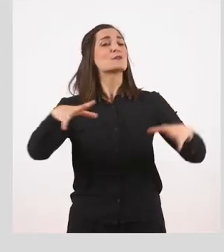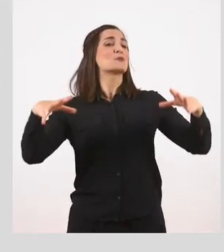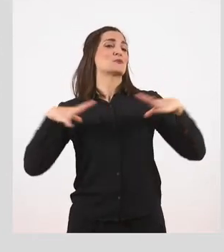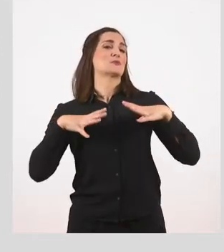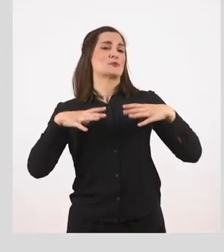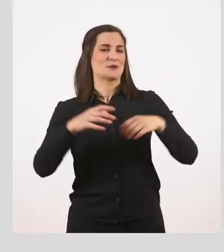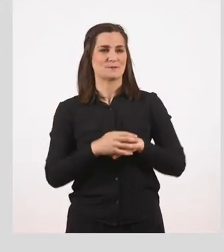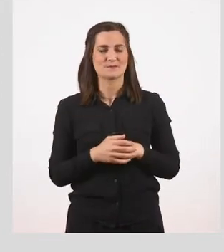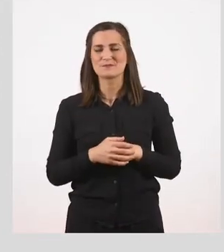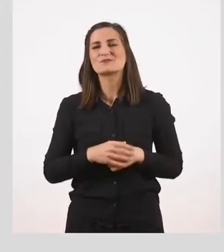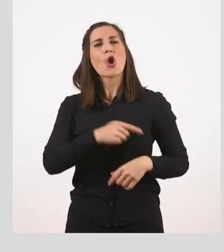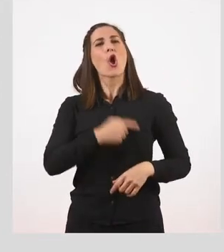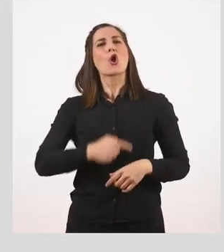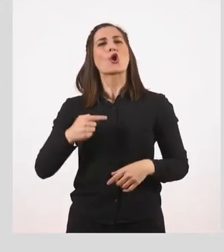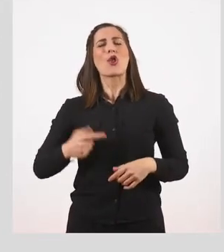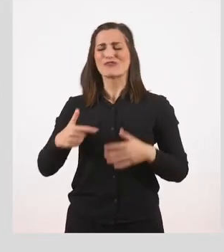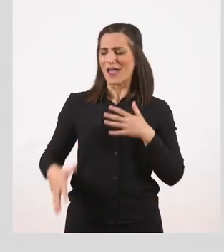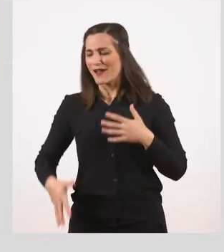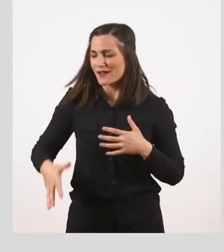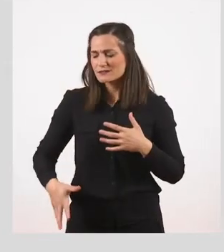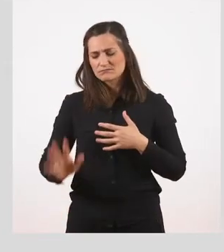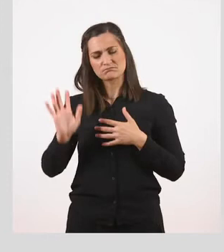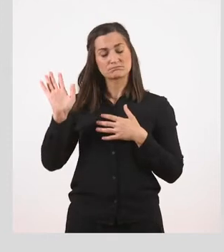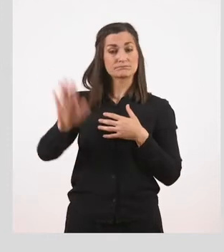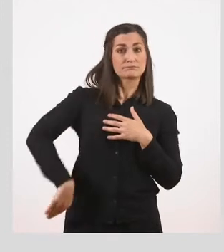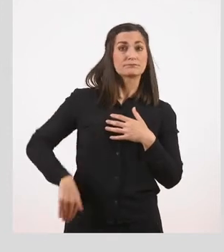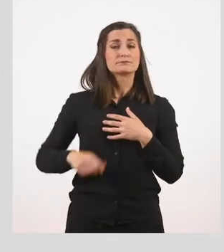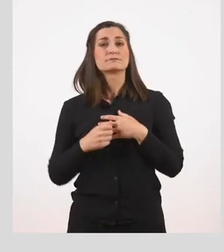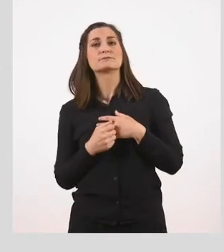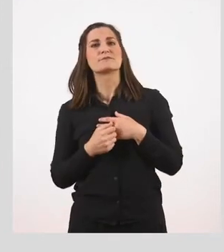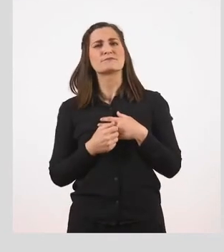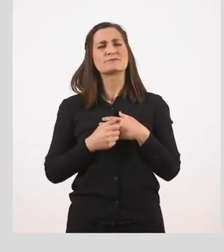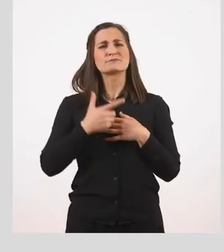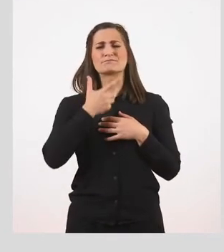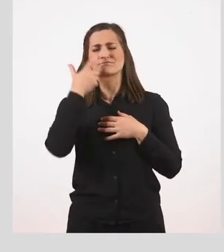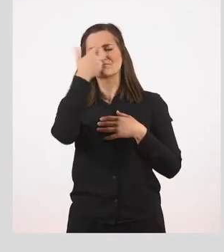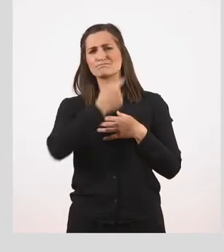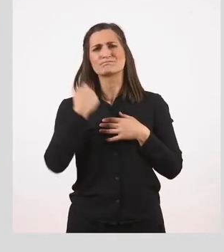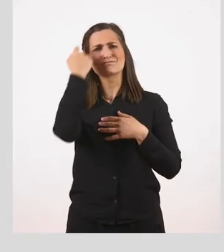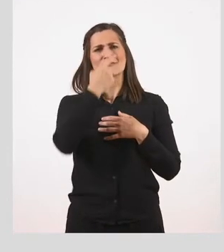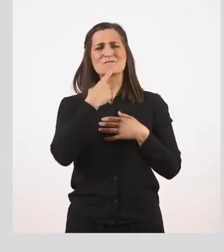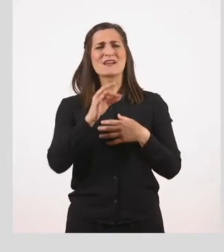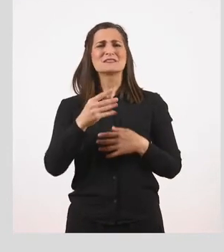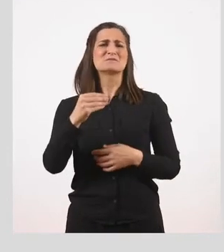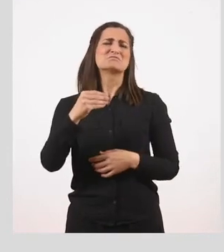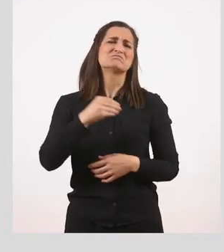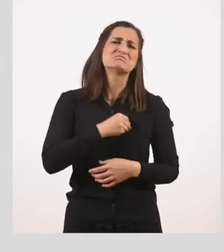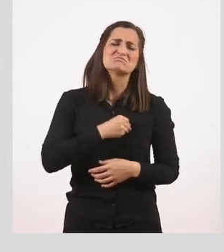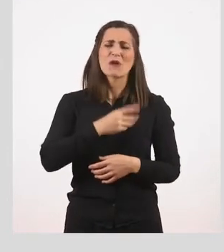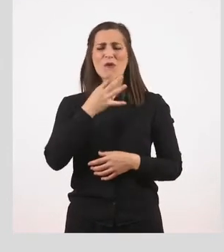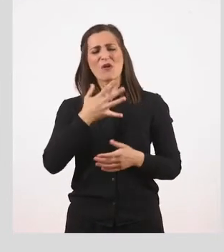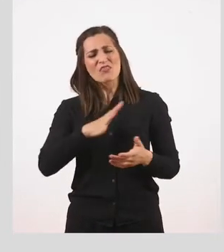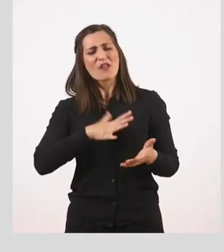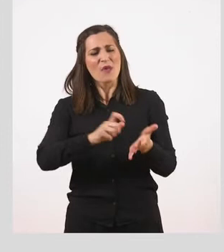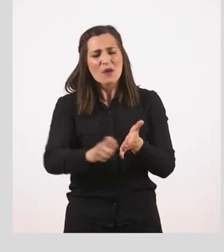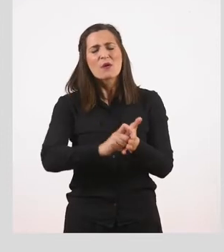Ο Κλωτέρ σταμάτησε να ψάχνει την τσάντα του και πήρε ένα ύφος, λες και λυπότανε, που δεν θα έγραφε ορθογραφία.